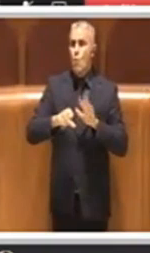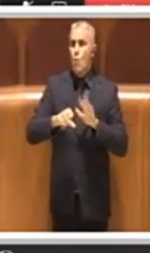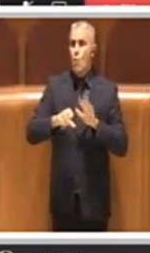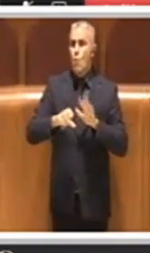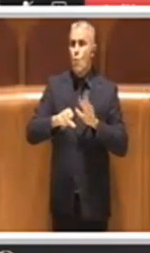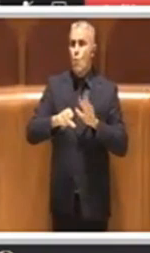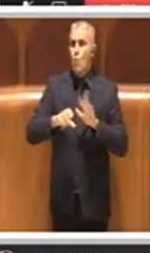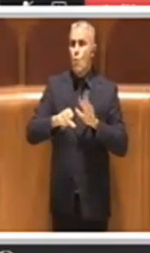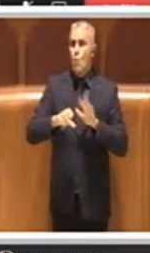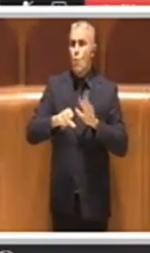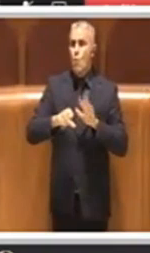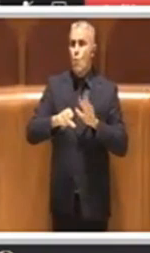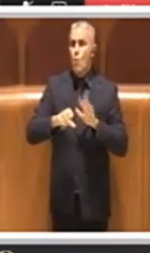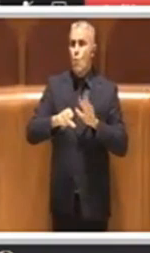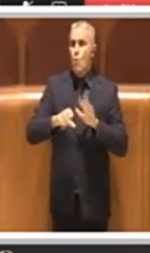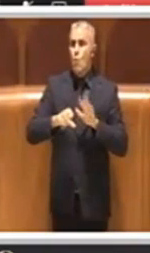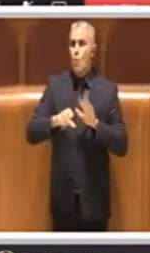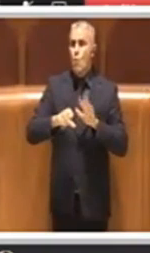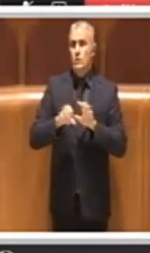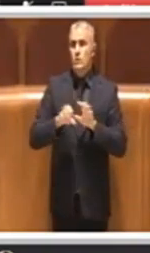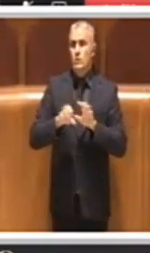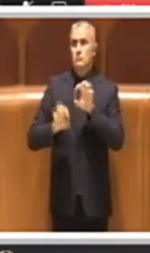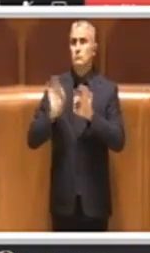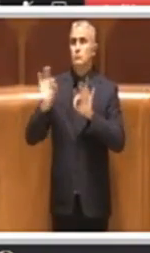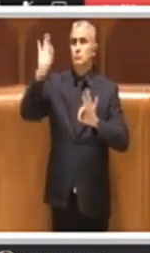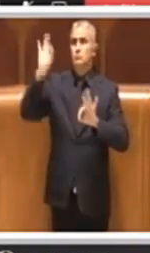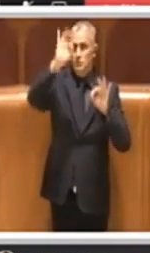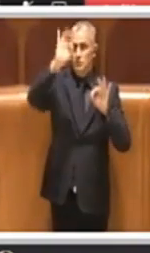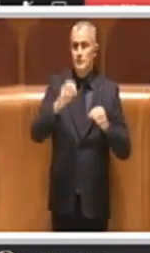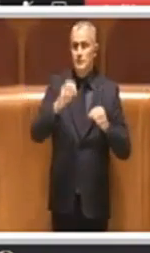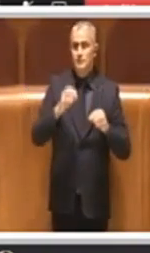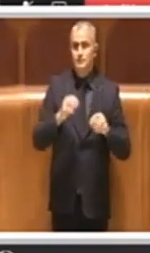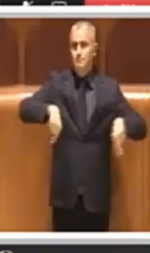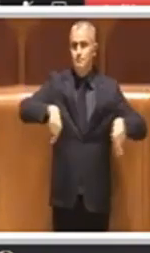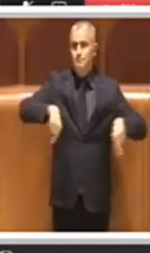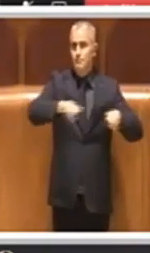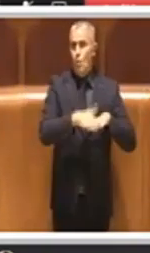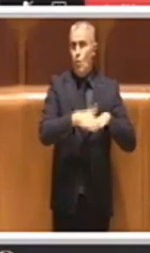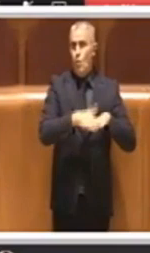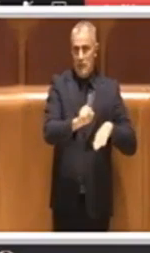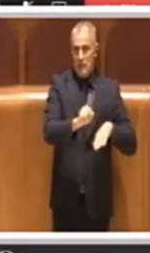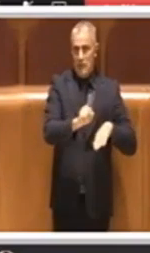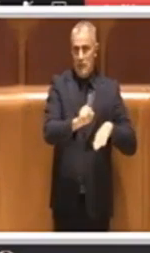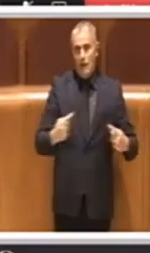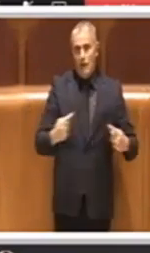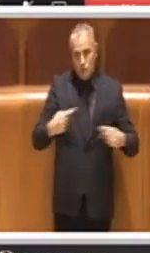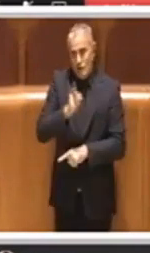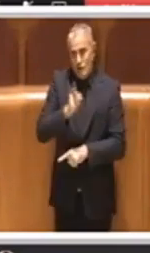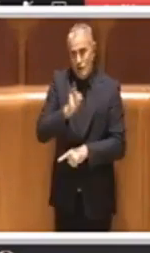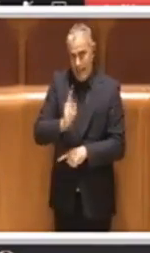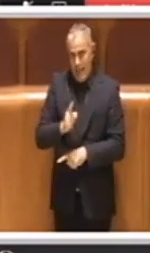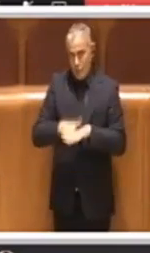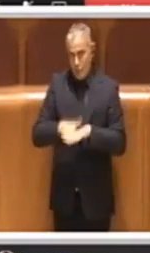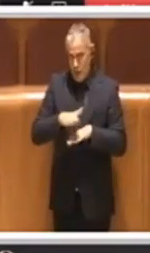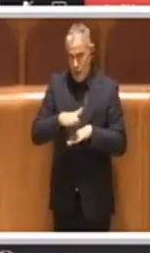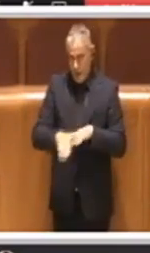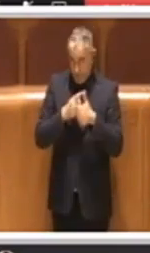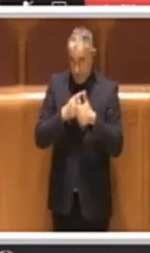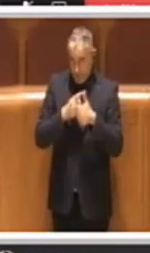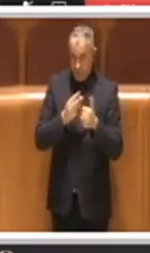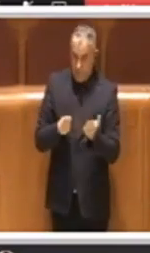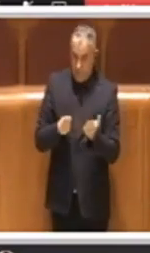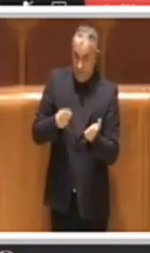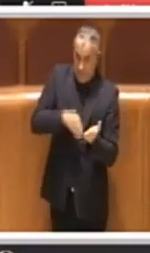digerito e mal usato, e invece deve essere usato. Nonché ho indicato la